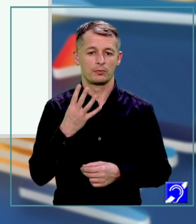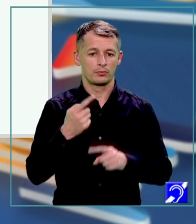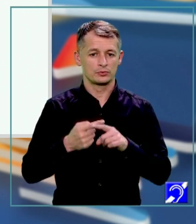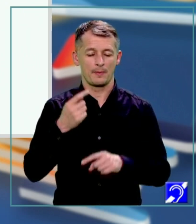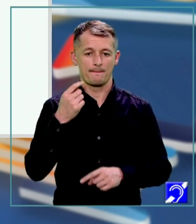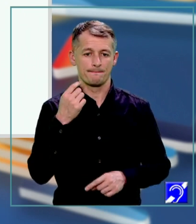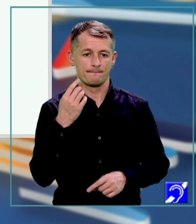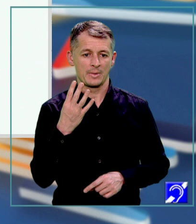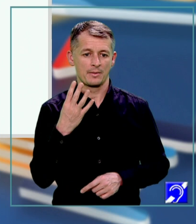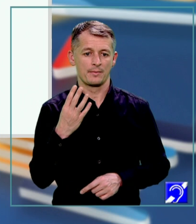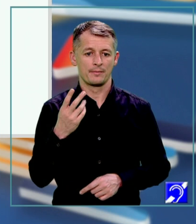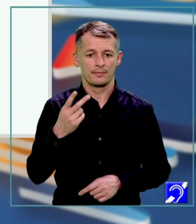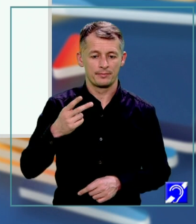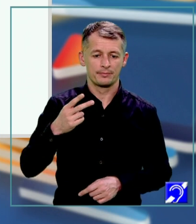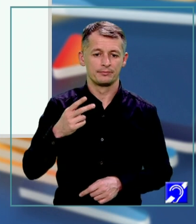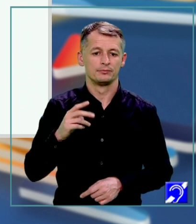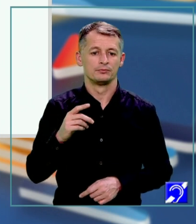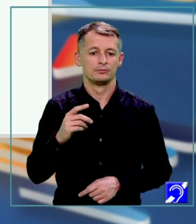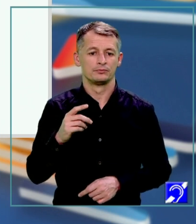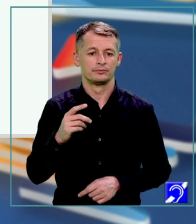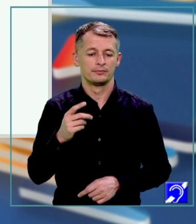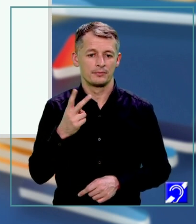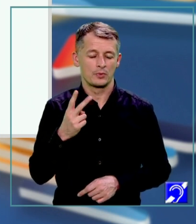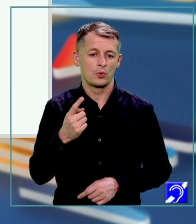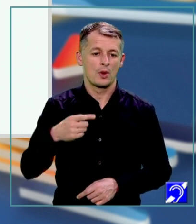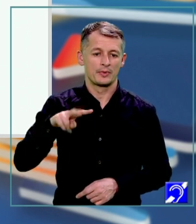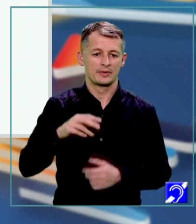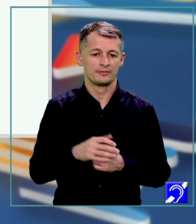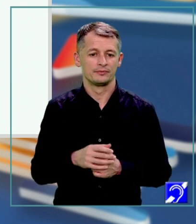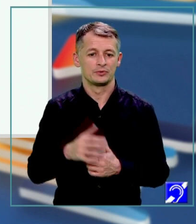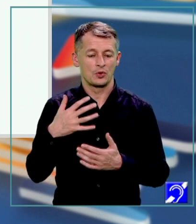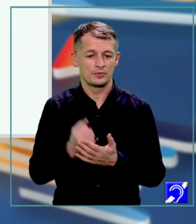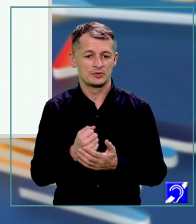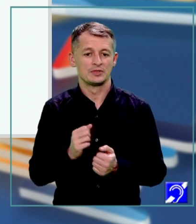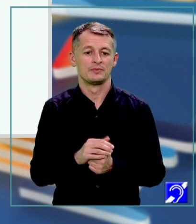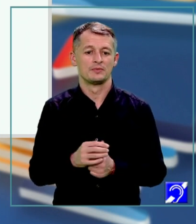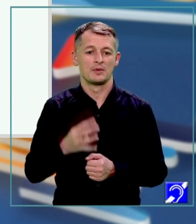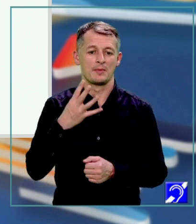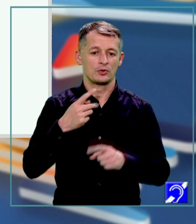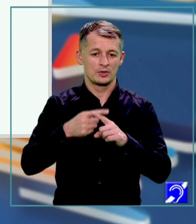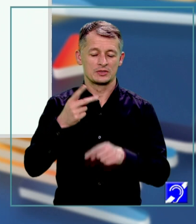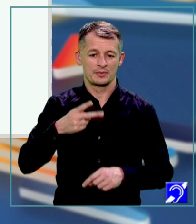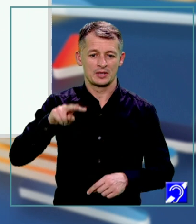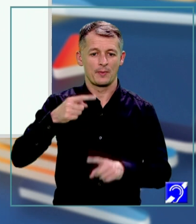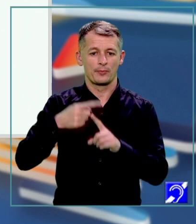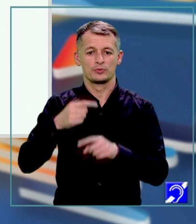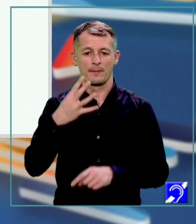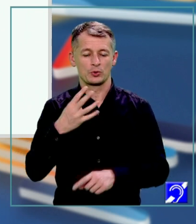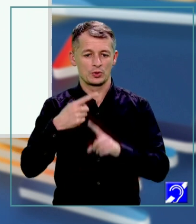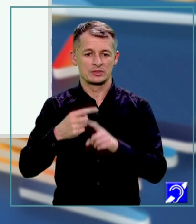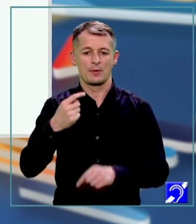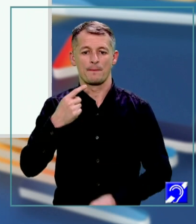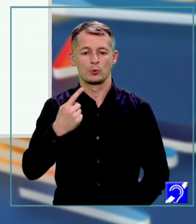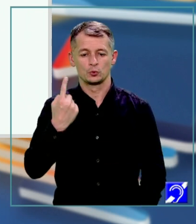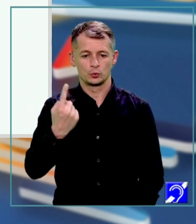plus 1 la pătrat. Și efectuăm calculele și obținem 4X pătrat plus 4X plus 1. Răspunsul